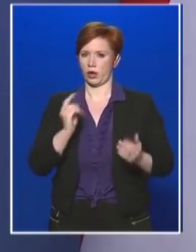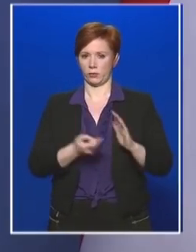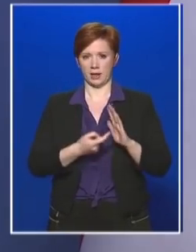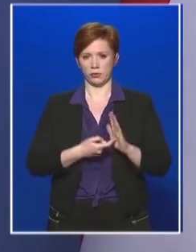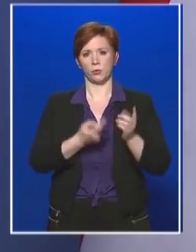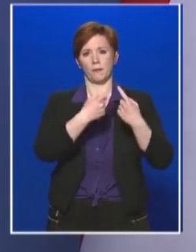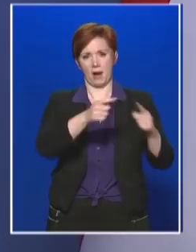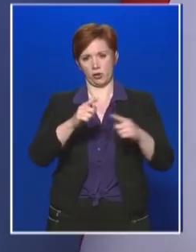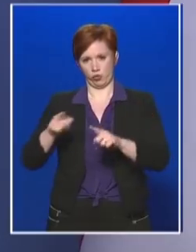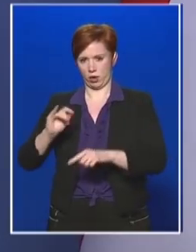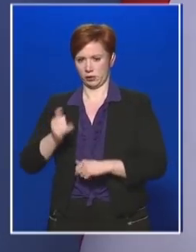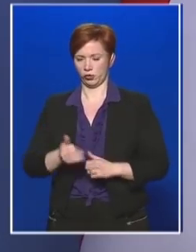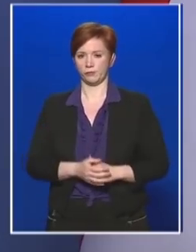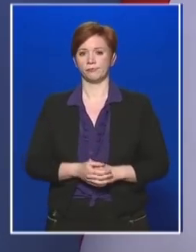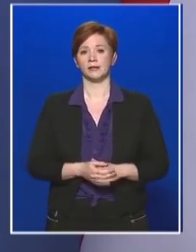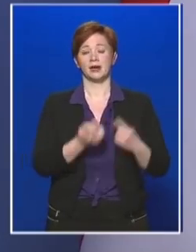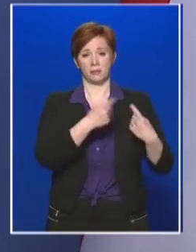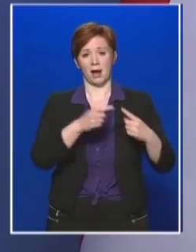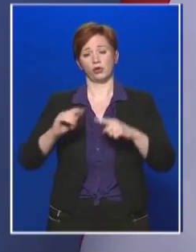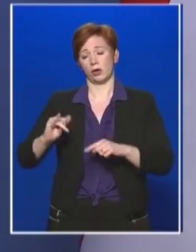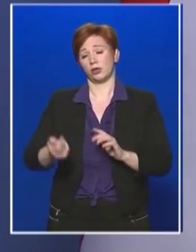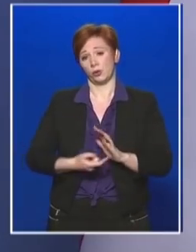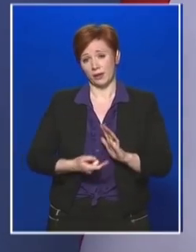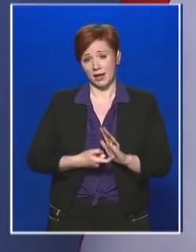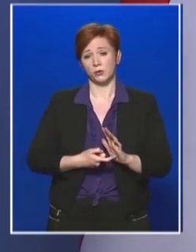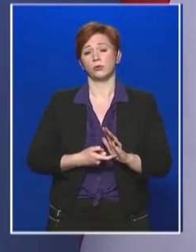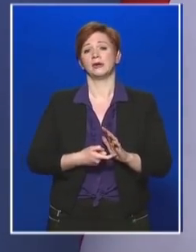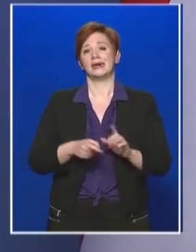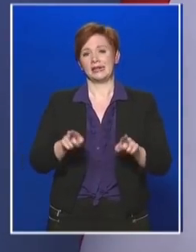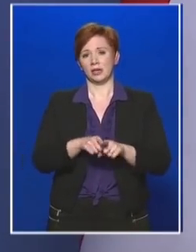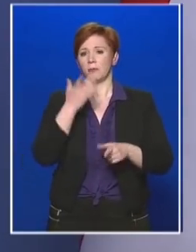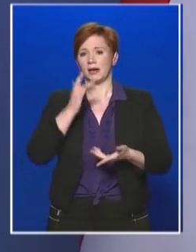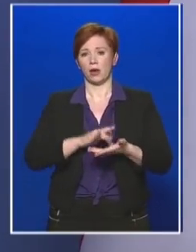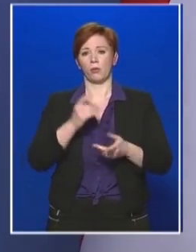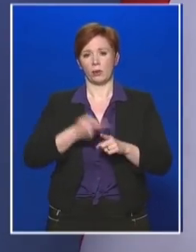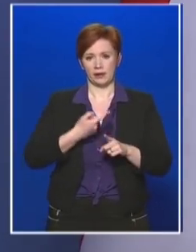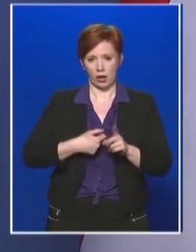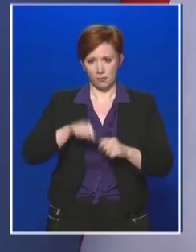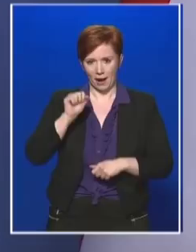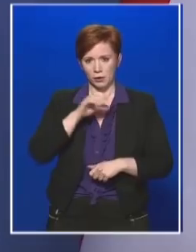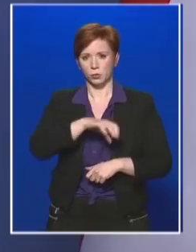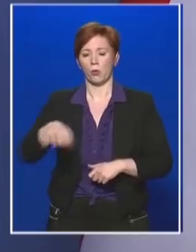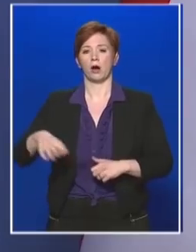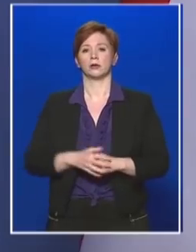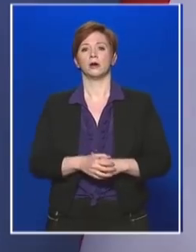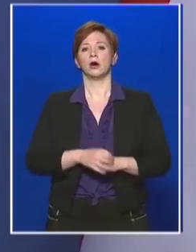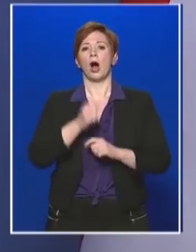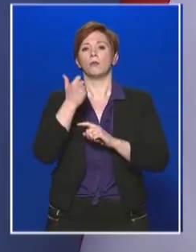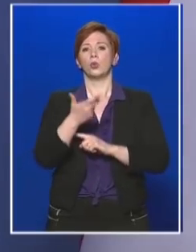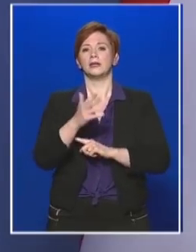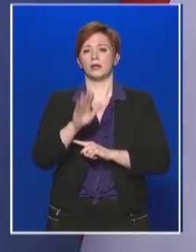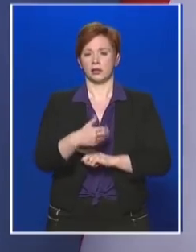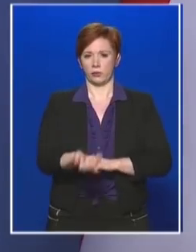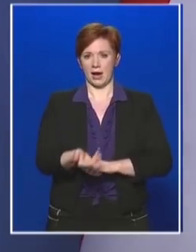másokat is. Másokat is közös terviselésre kötelezünk, így a politikai pártokat, a multinacionális kereskedelmi